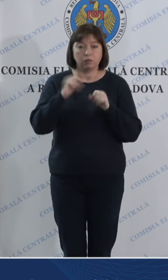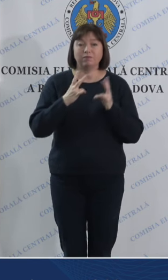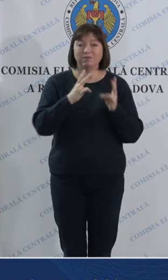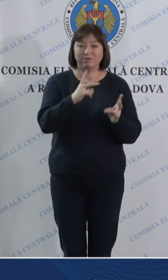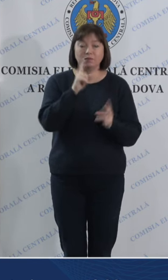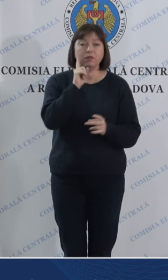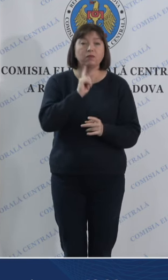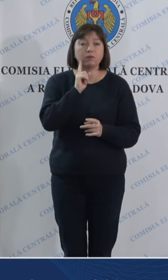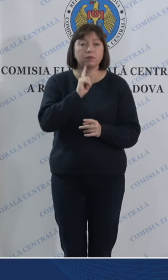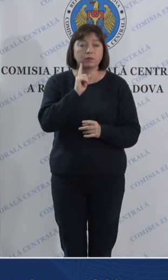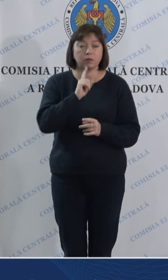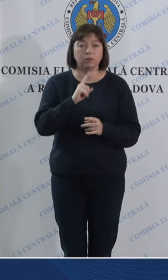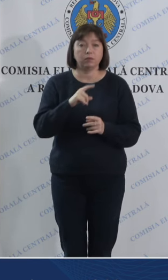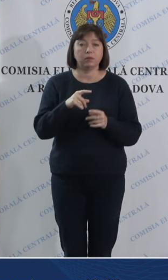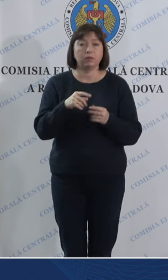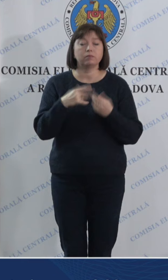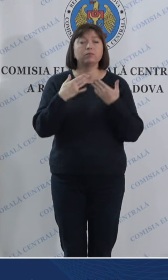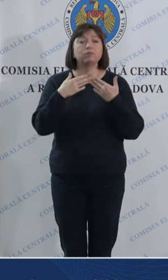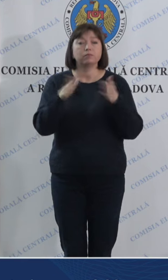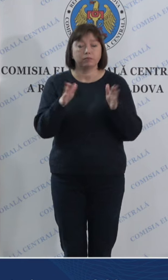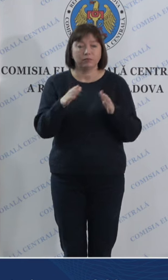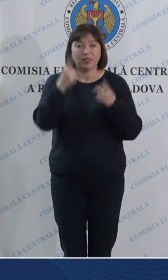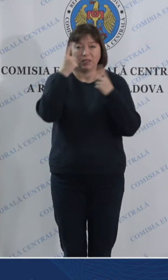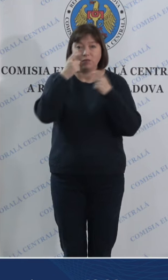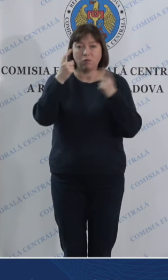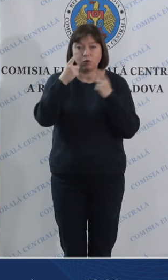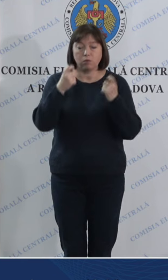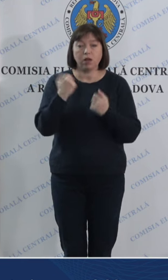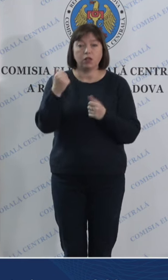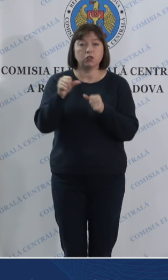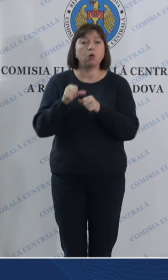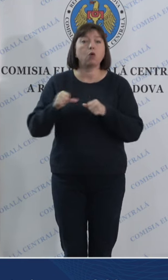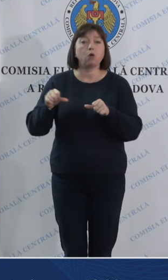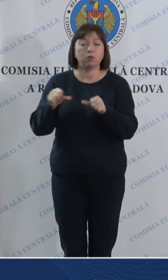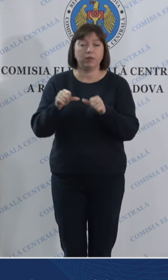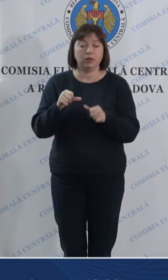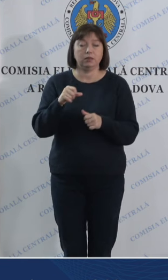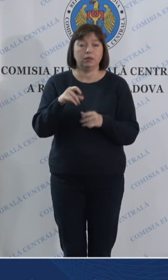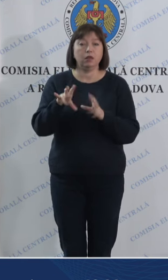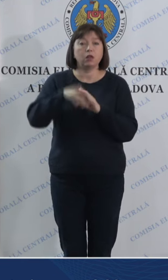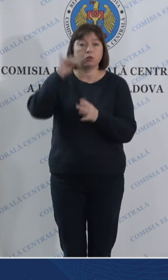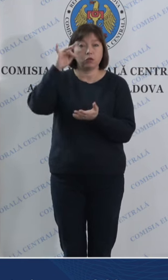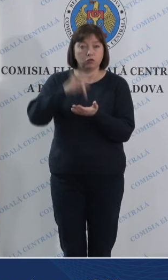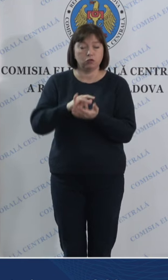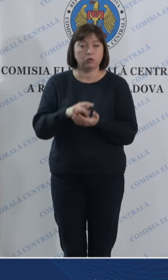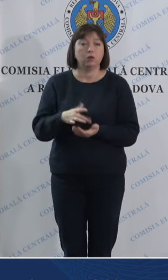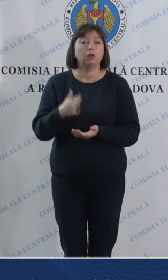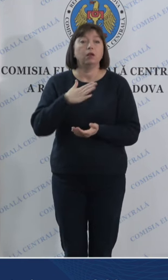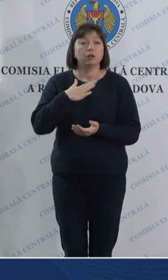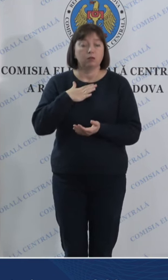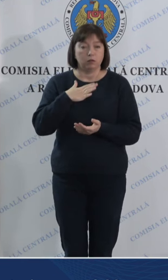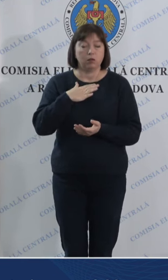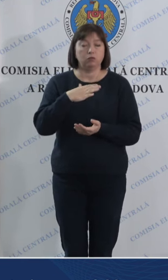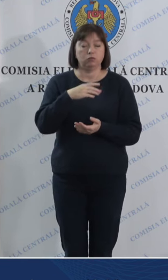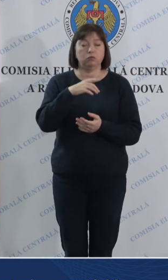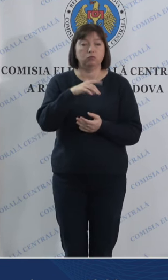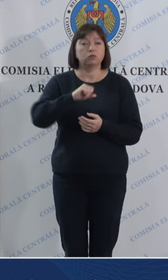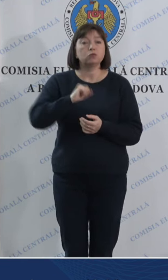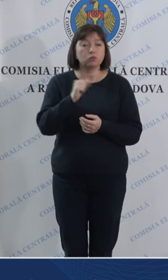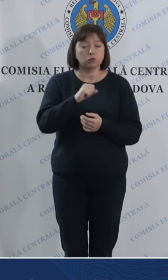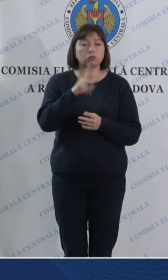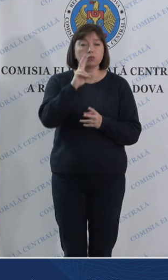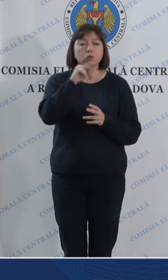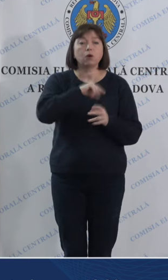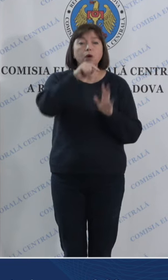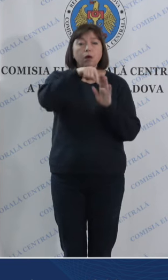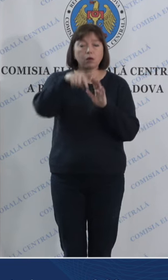temporar disponibilitatea resursilor informaționale ale Comisiei Electorale Centrale colegii noștri din birouri ne-au sesizat despre